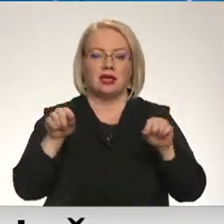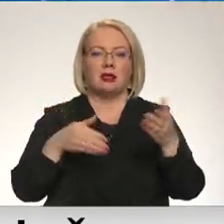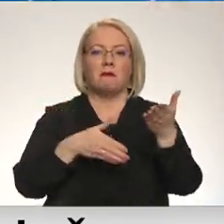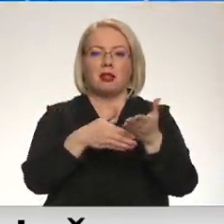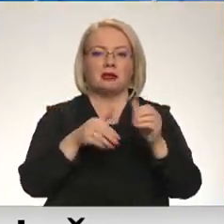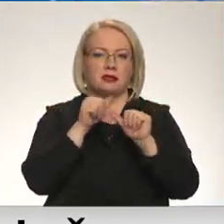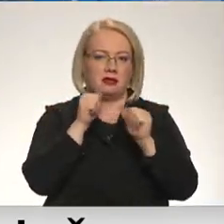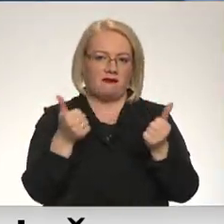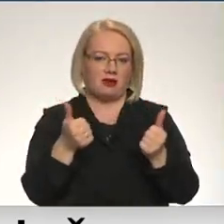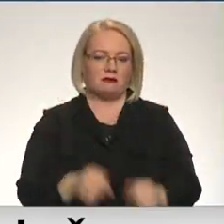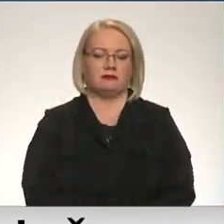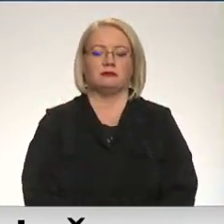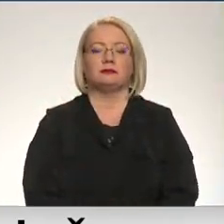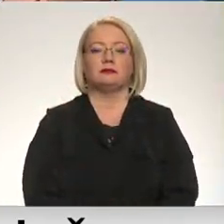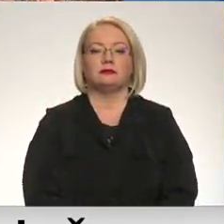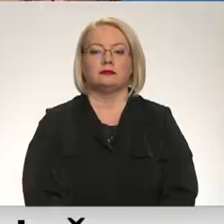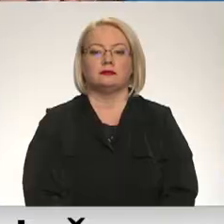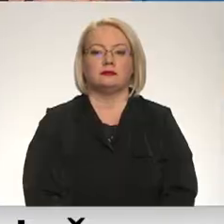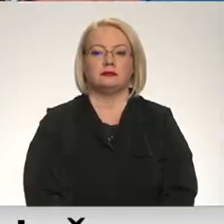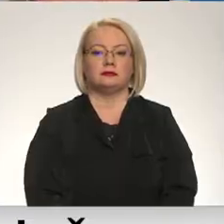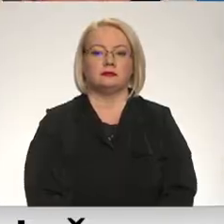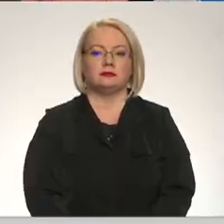nevar. Dinieji Mļenava, Māris Jūsts, Vicimas televīzija.